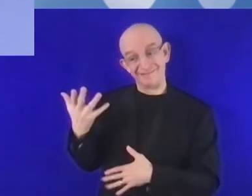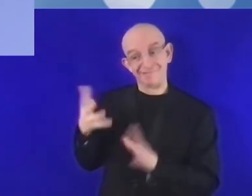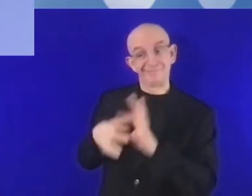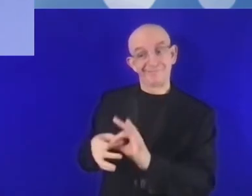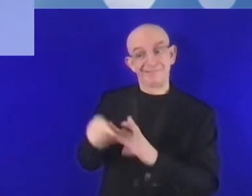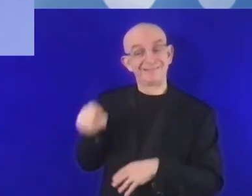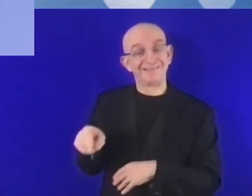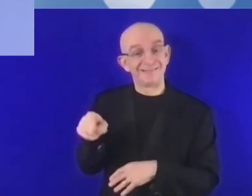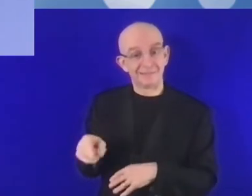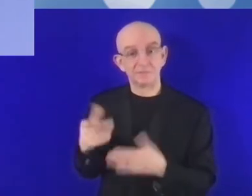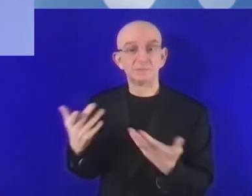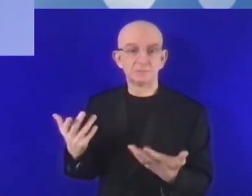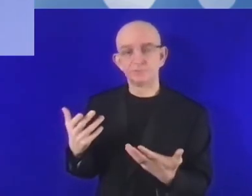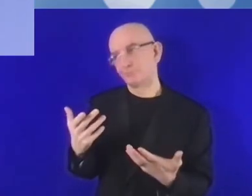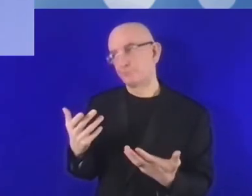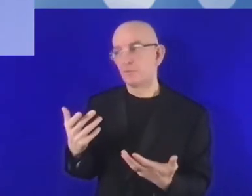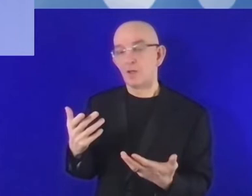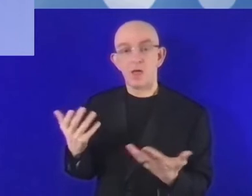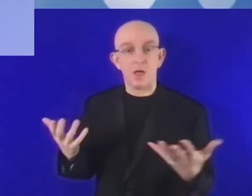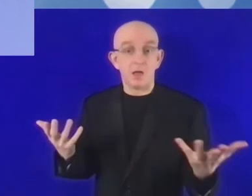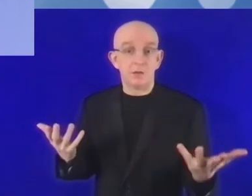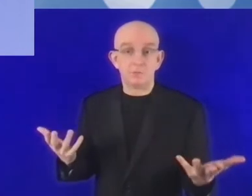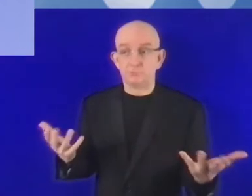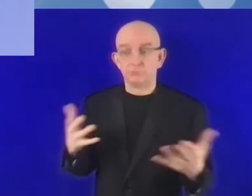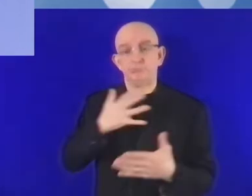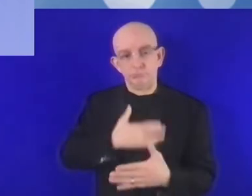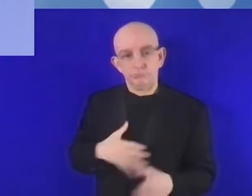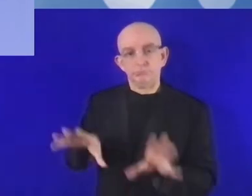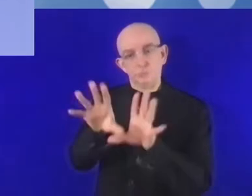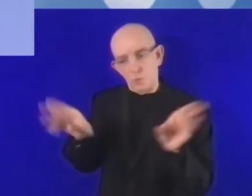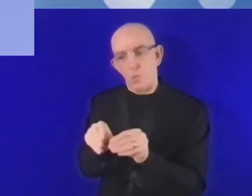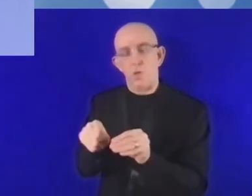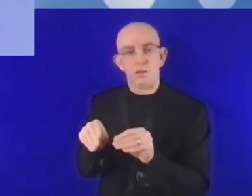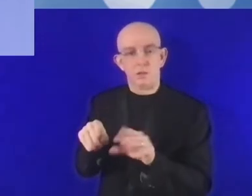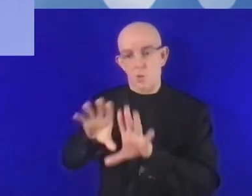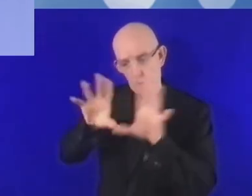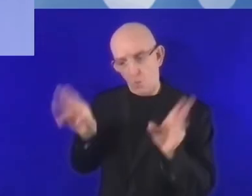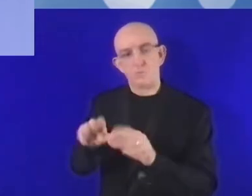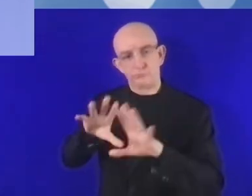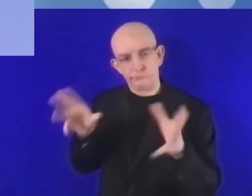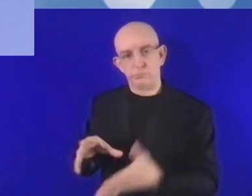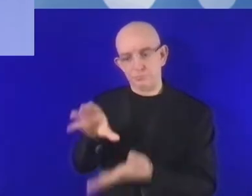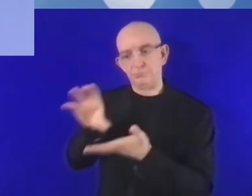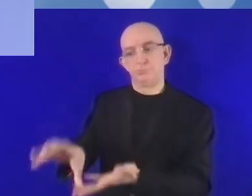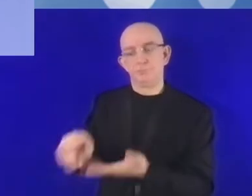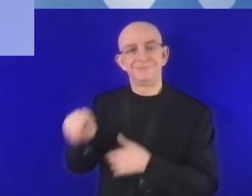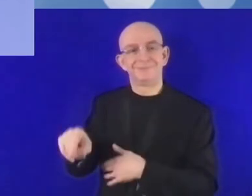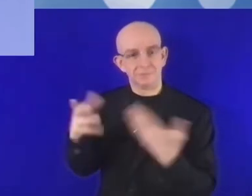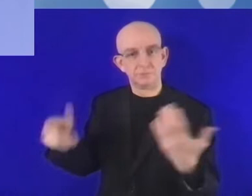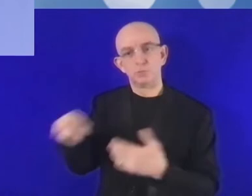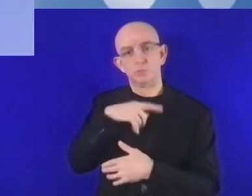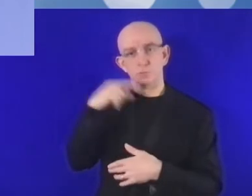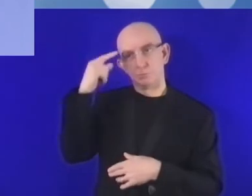modele finansowania są ważne, bo dobre jest to, że możemy czasami wybierać pomiędzy różnymi dostępnymi